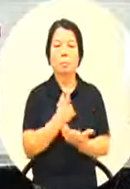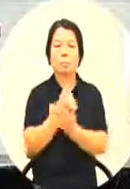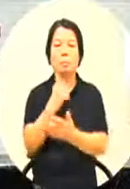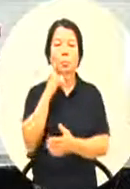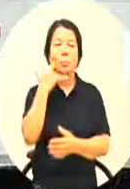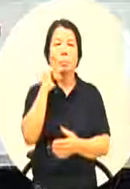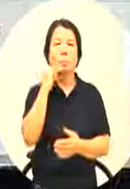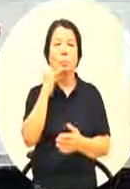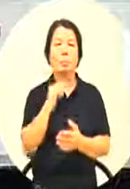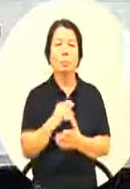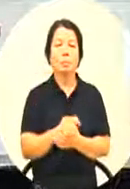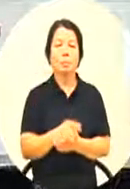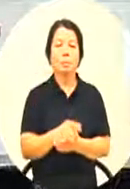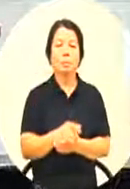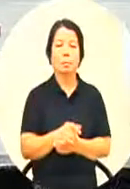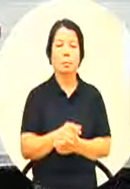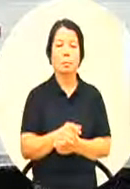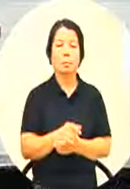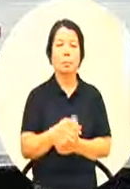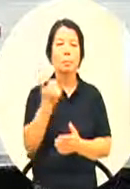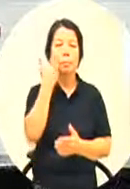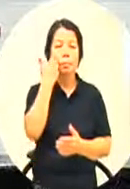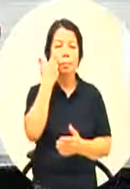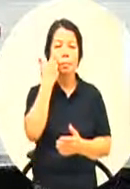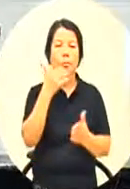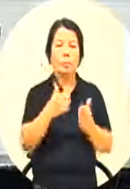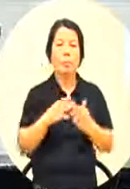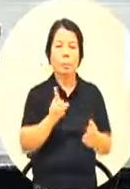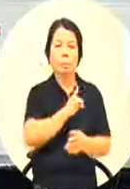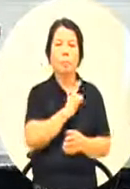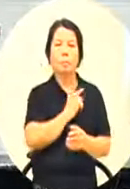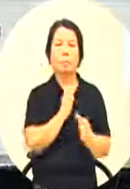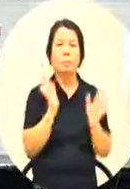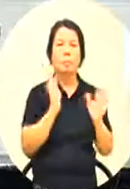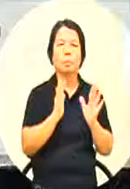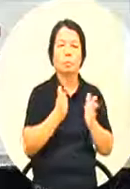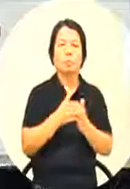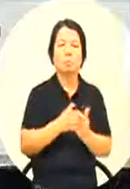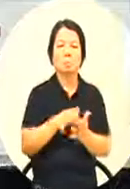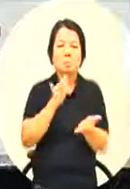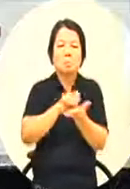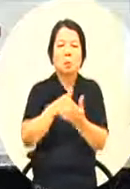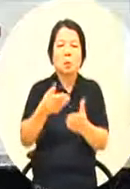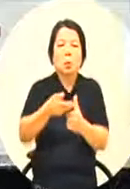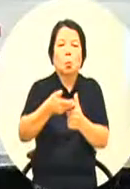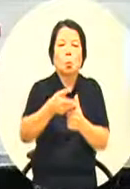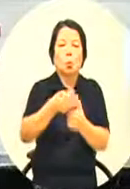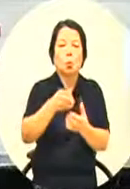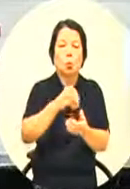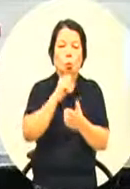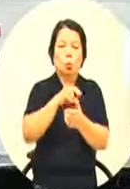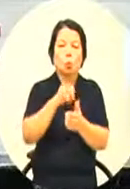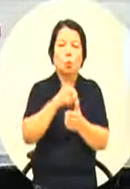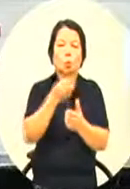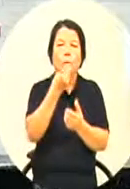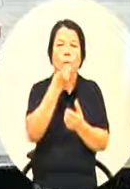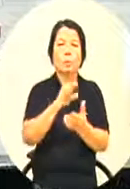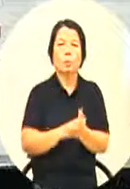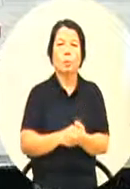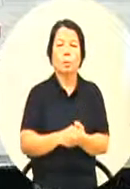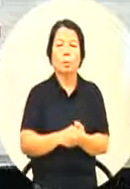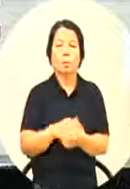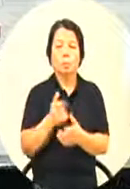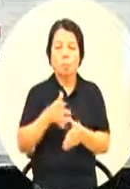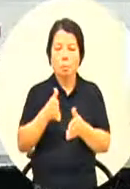长的立场谁喜欢自己的孩子从小被未读长大虽然他好像单一的